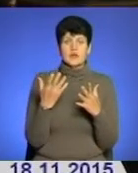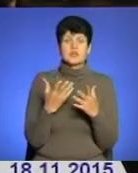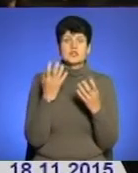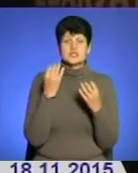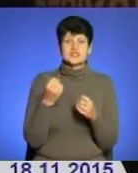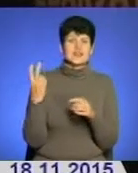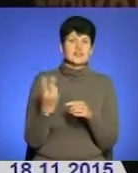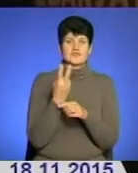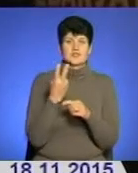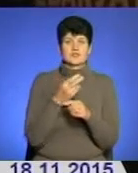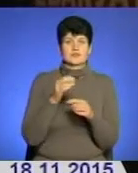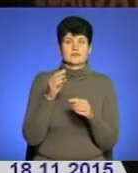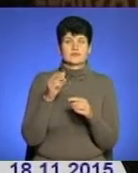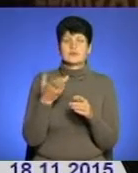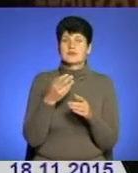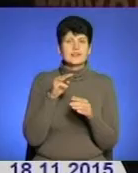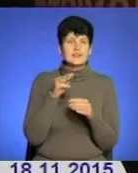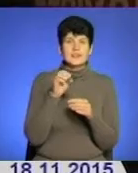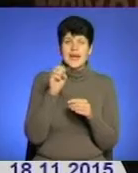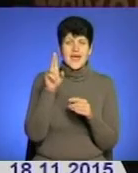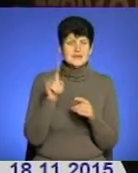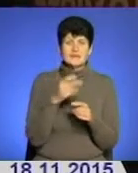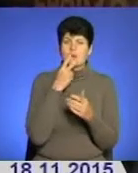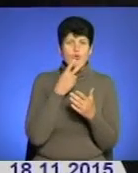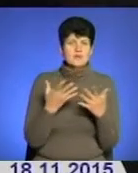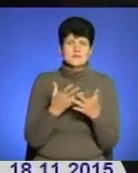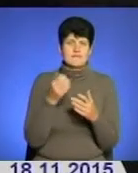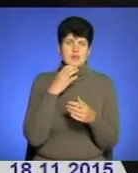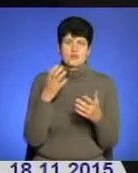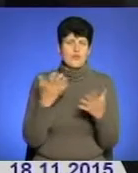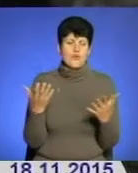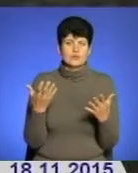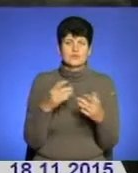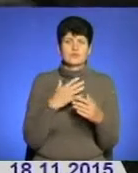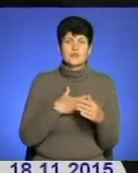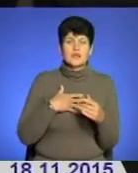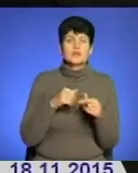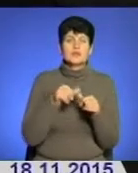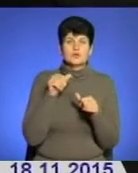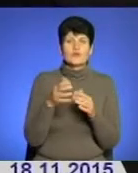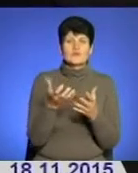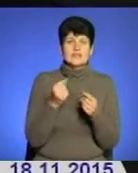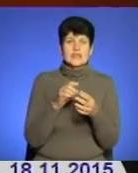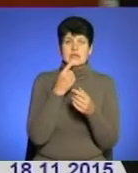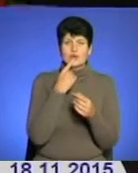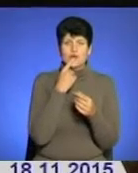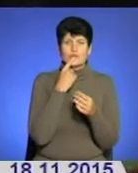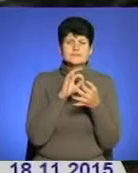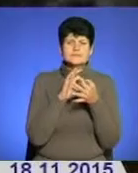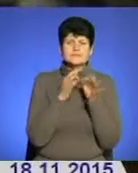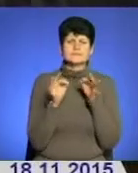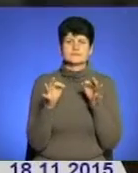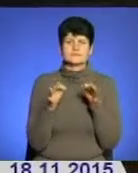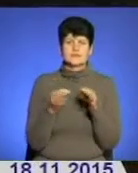у трубку в наркодиспансері. Тест не показав алкоголю в організмі. Окрім цього, у водія взяли кров для більш детального аналізу.